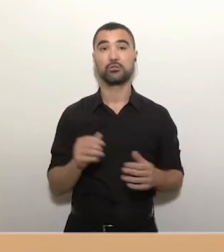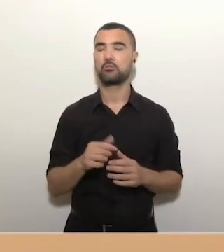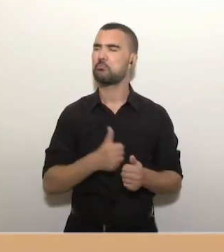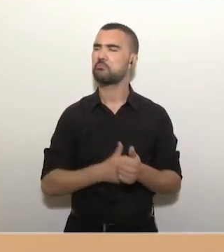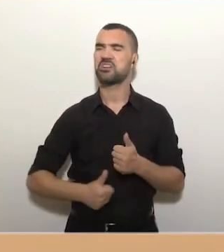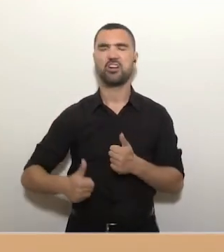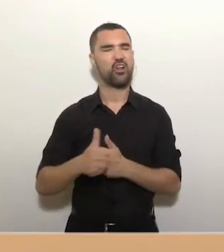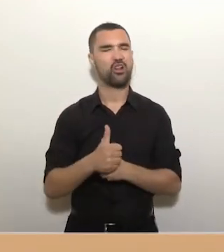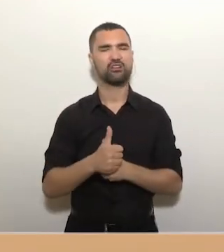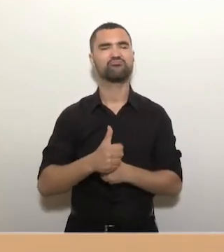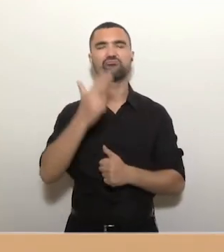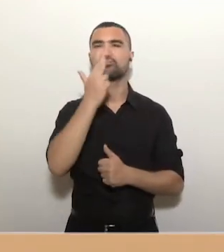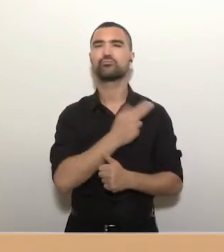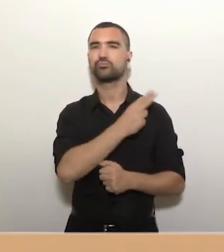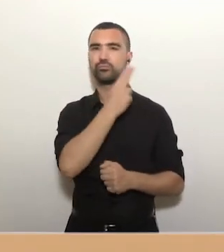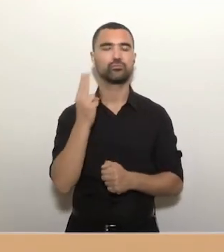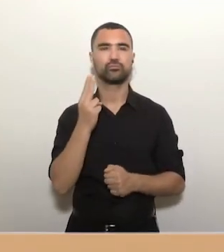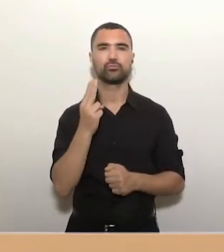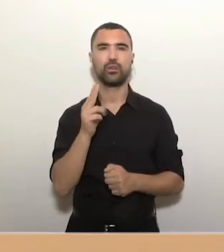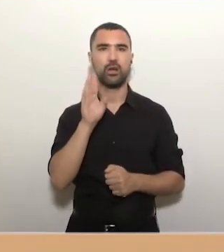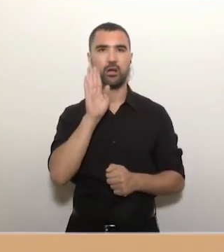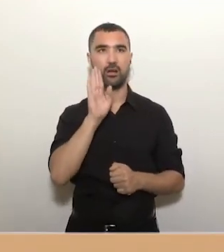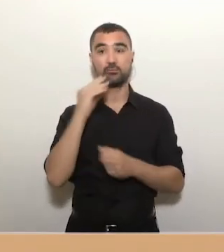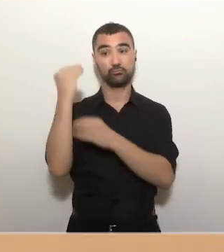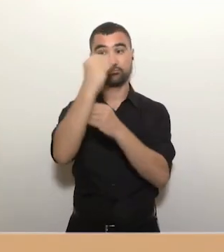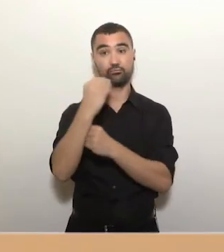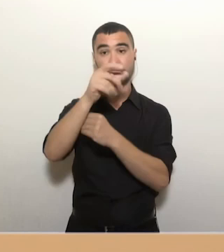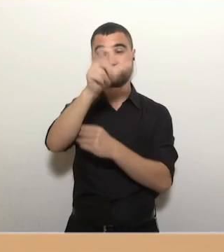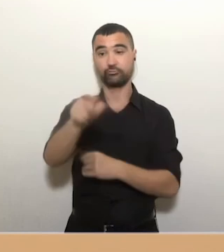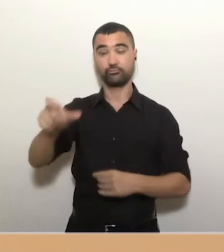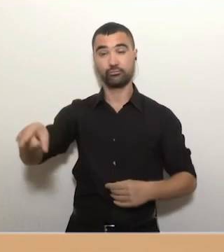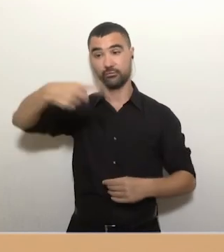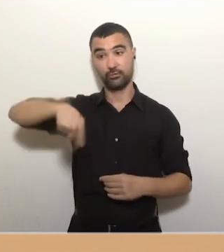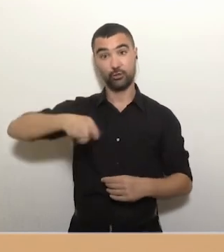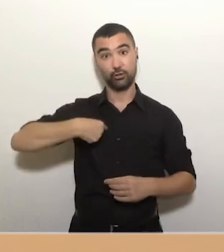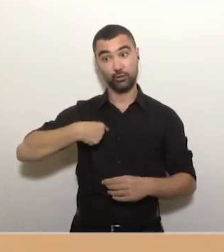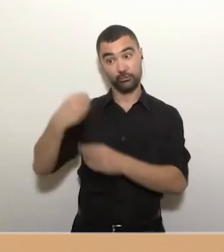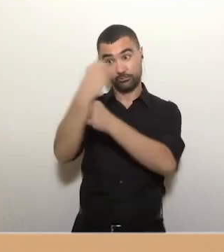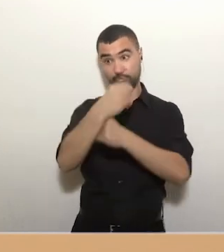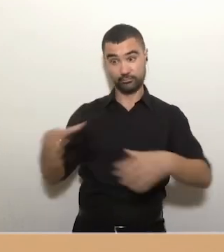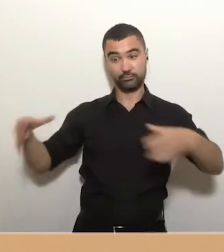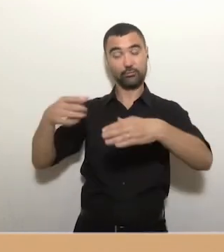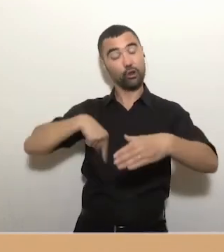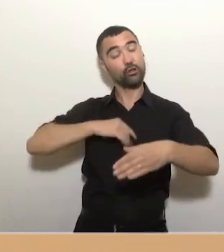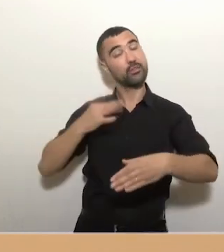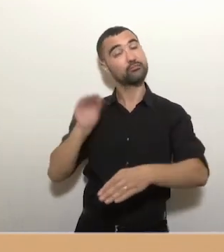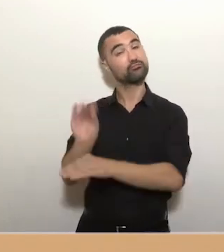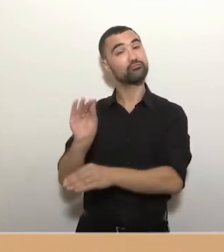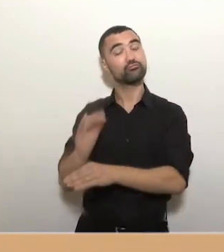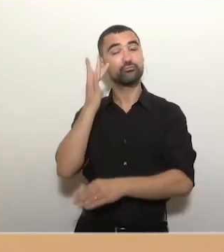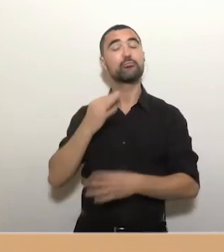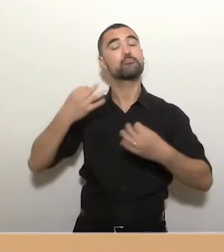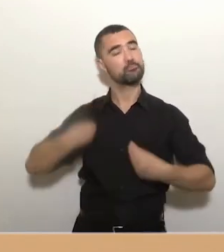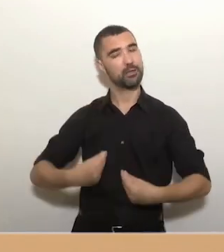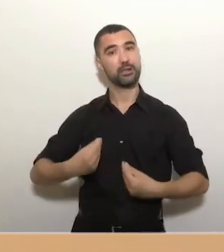prioritari complir amb qui mos cuida. Cuidar a qui mos cuida. I